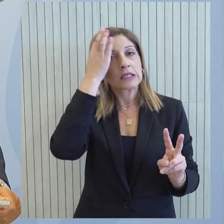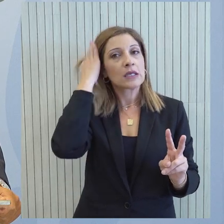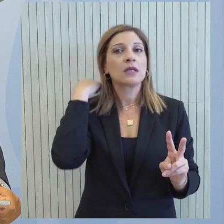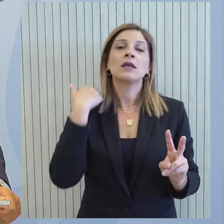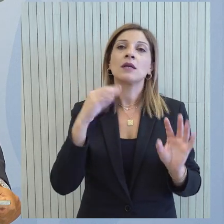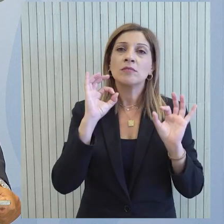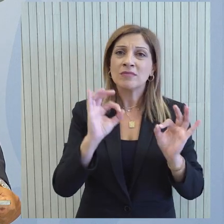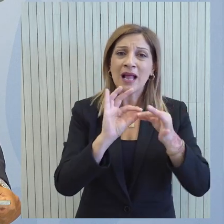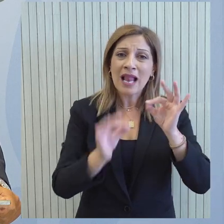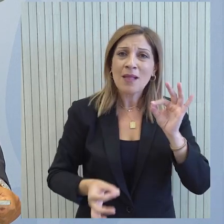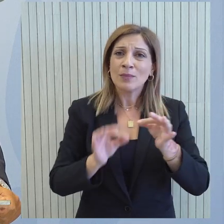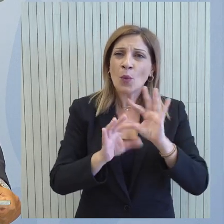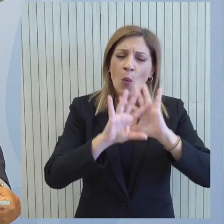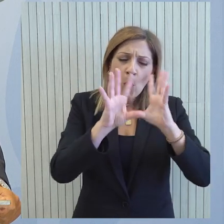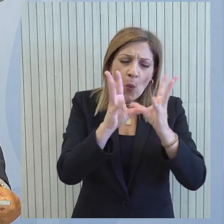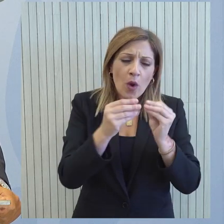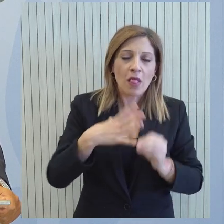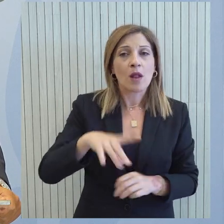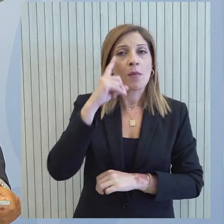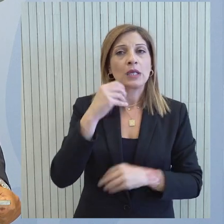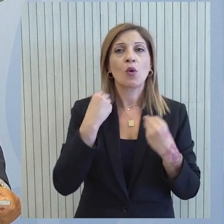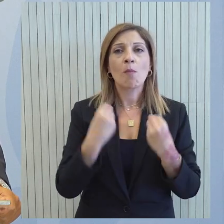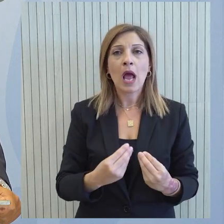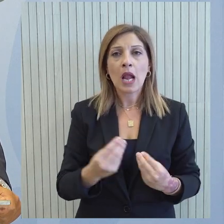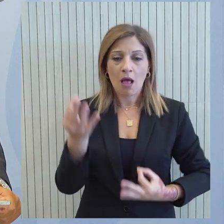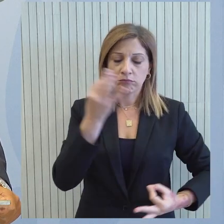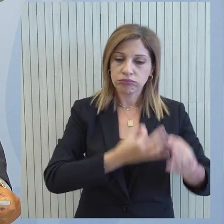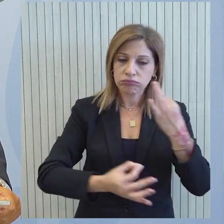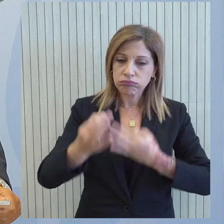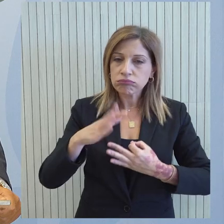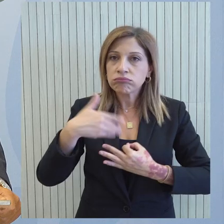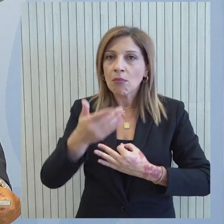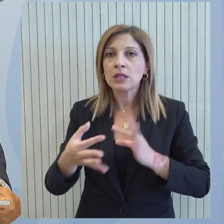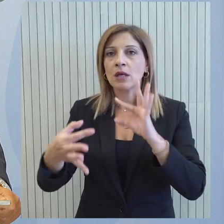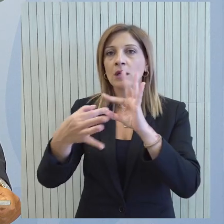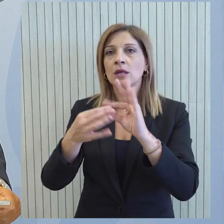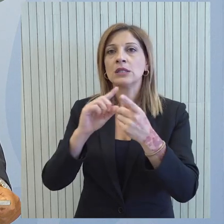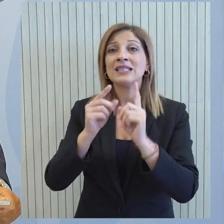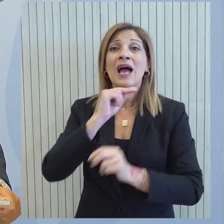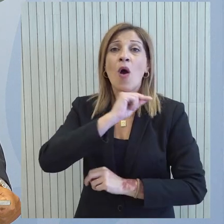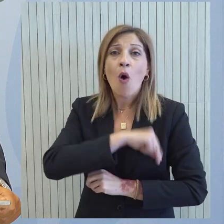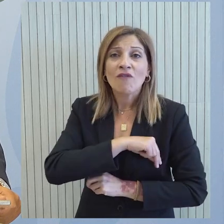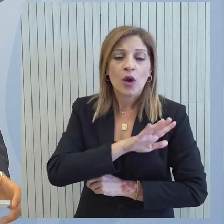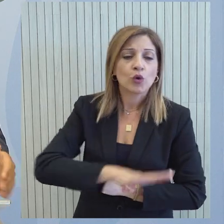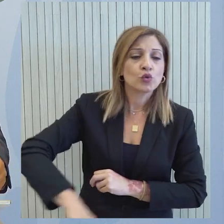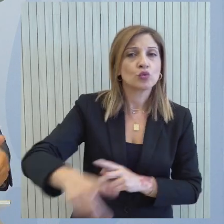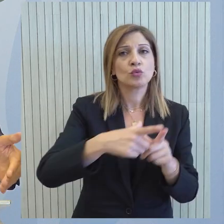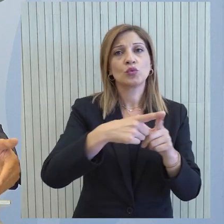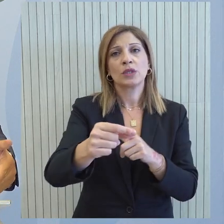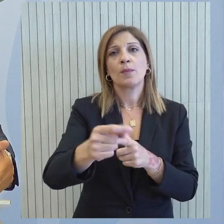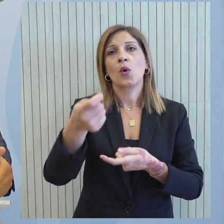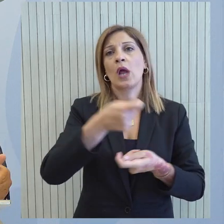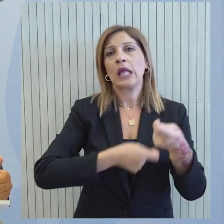παραμικρή λεπτομέρεια την παραμικρή παράμετρο που θα οδηγήσει στο όφελος του Κύπρου κατανοτή και να